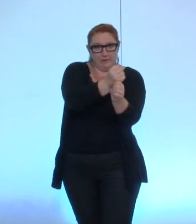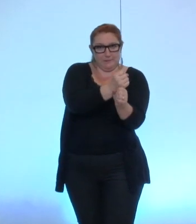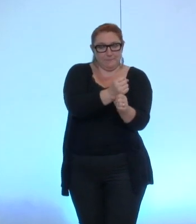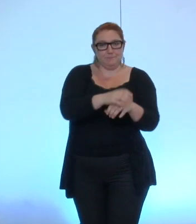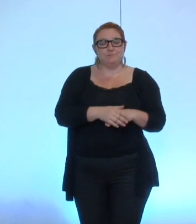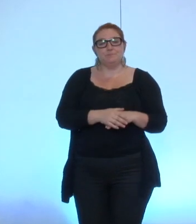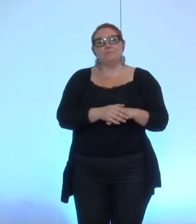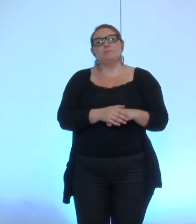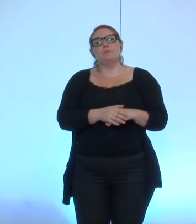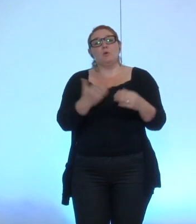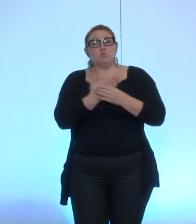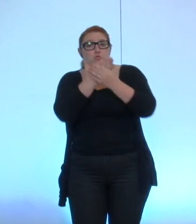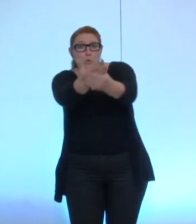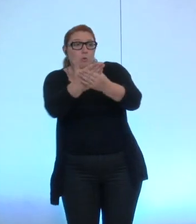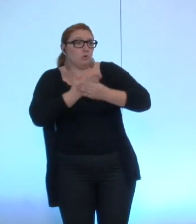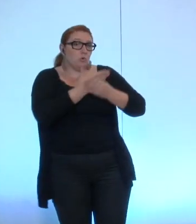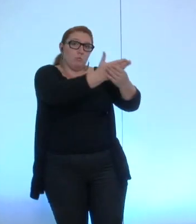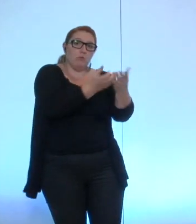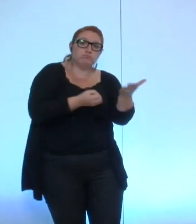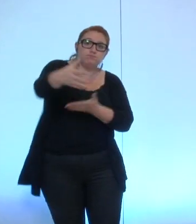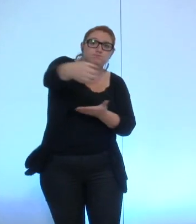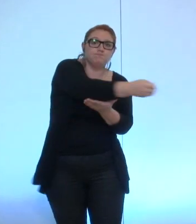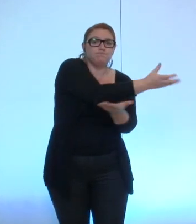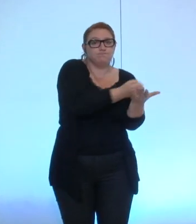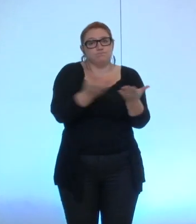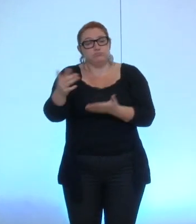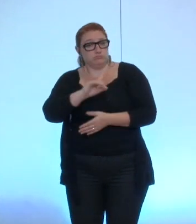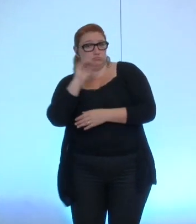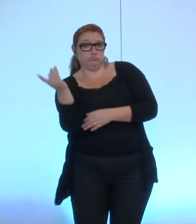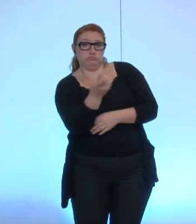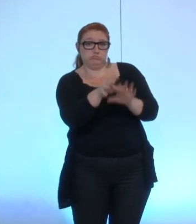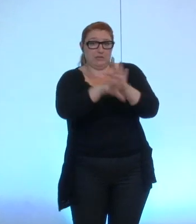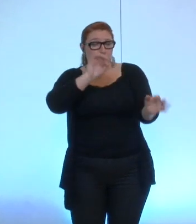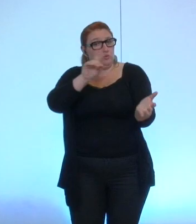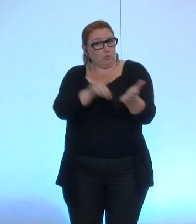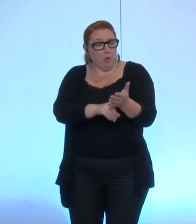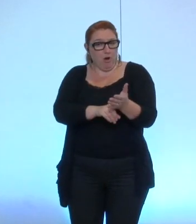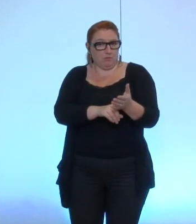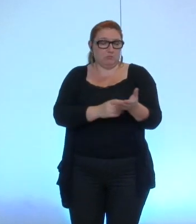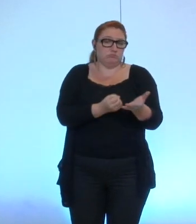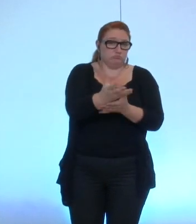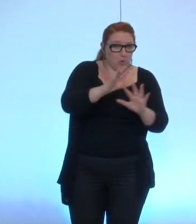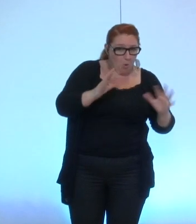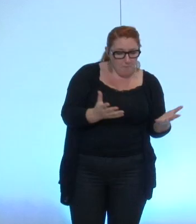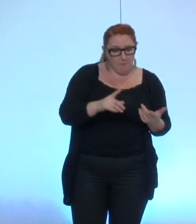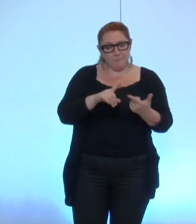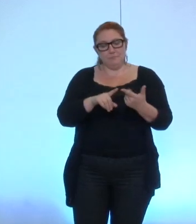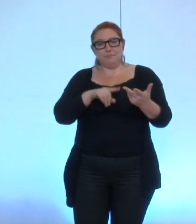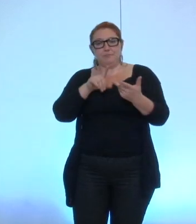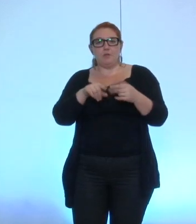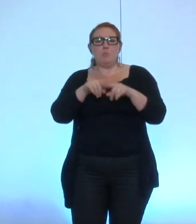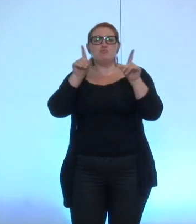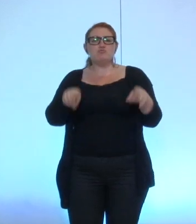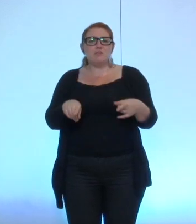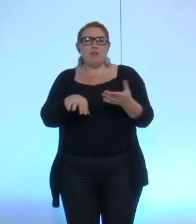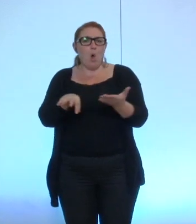la communication des documents auxquels l'ensemble des élus ont droit, le débat d'orientation budgétaire, que nous